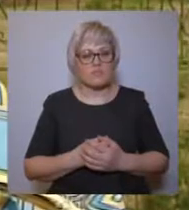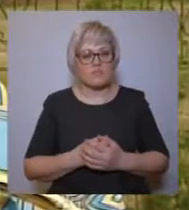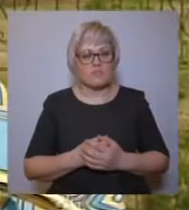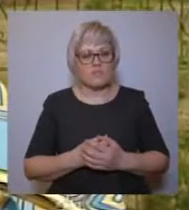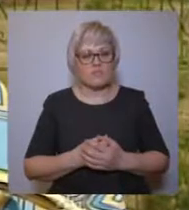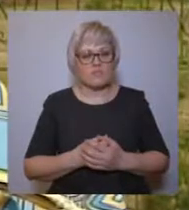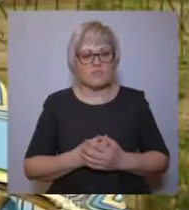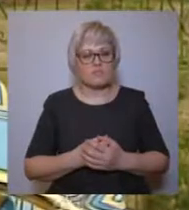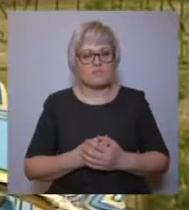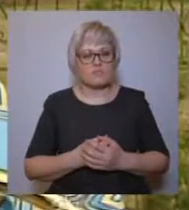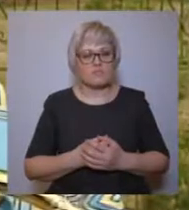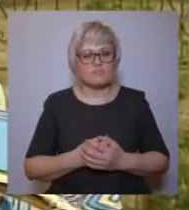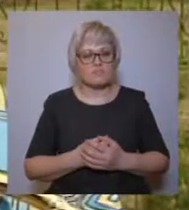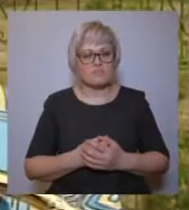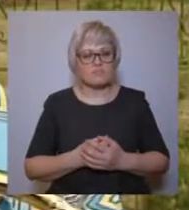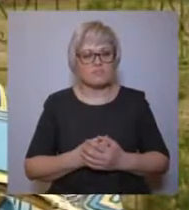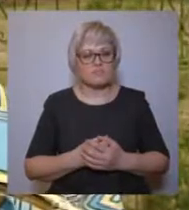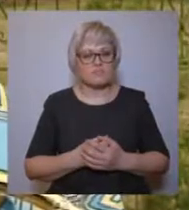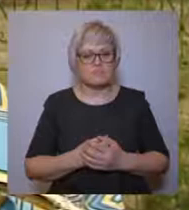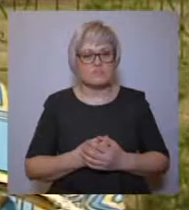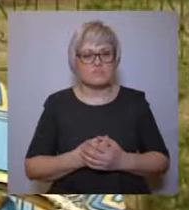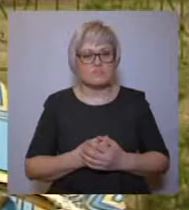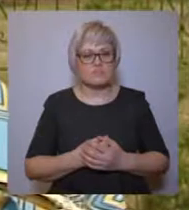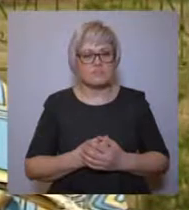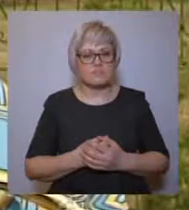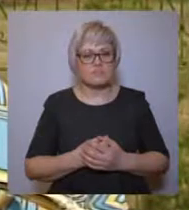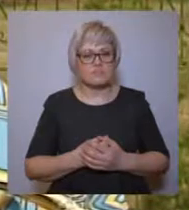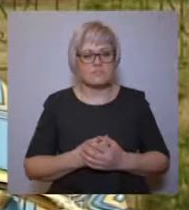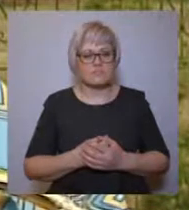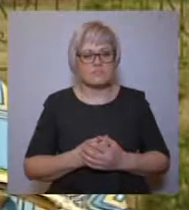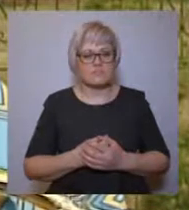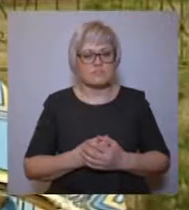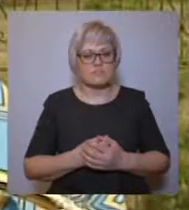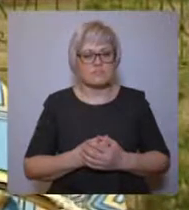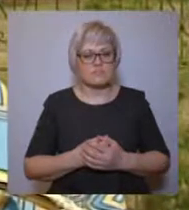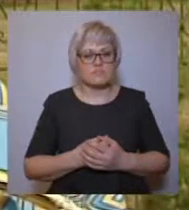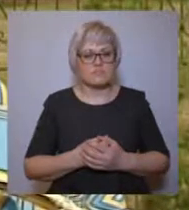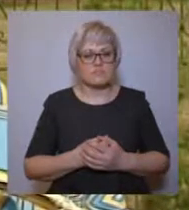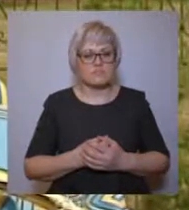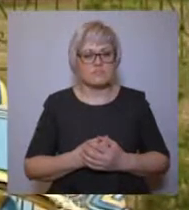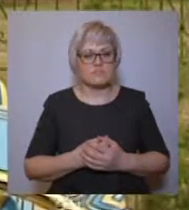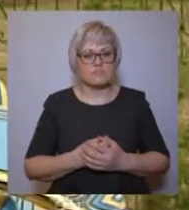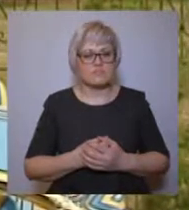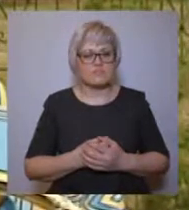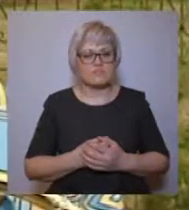смотрят на историю, что святитель Филофей покрестил более 40 тысяч,